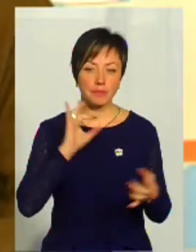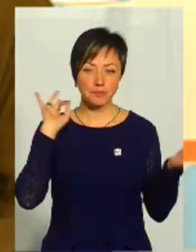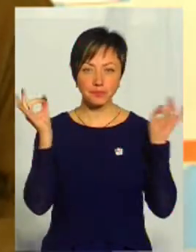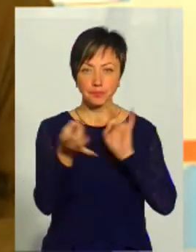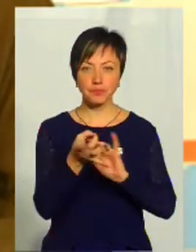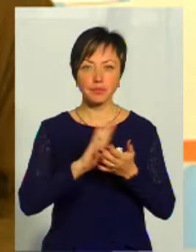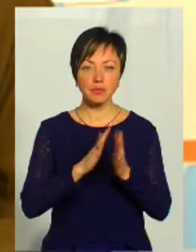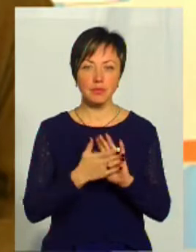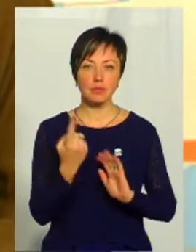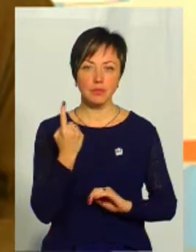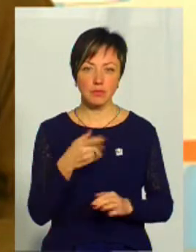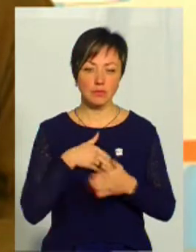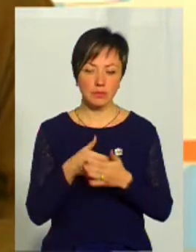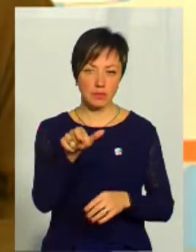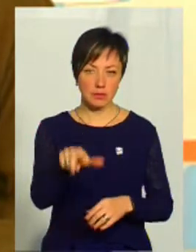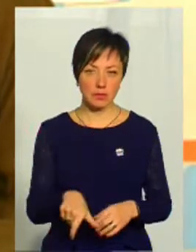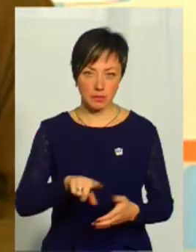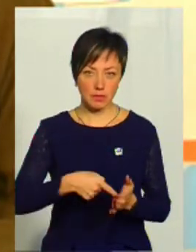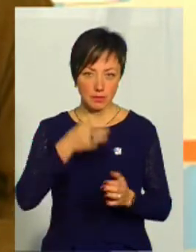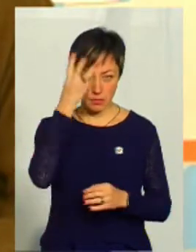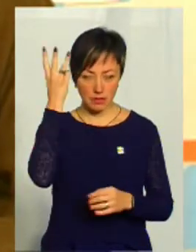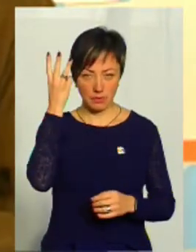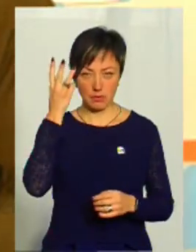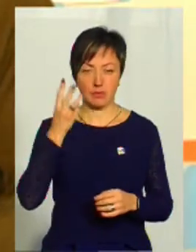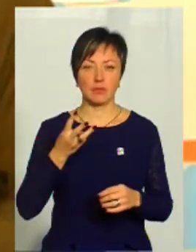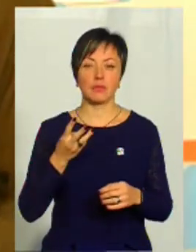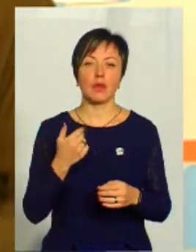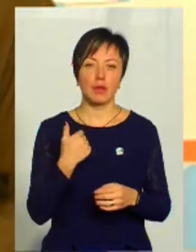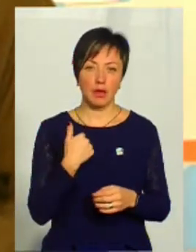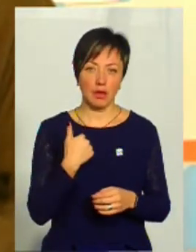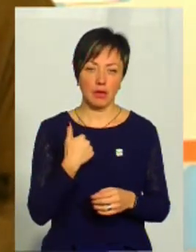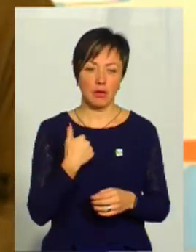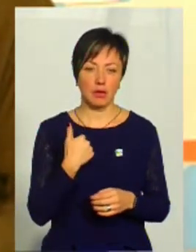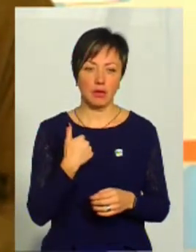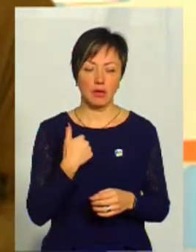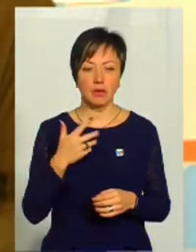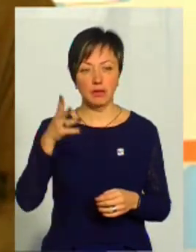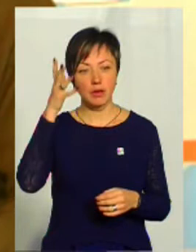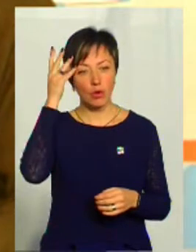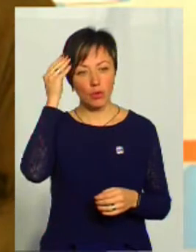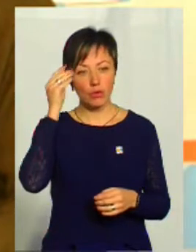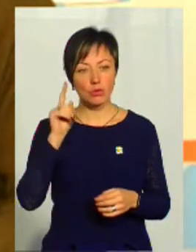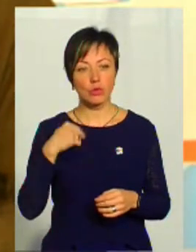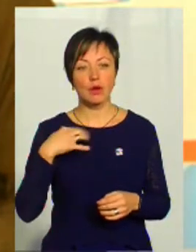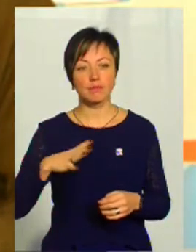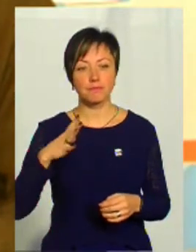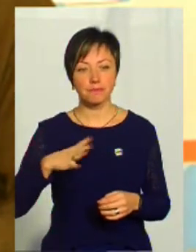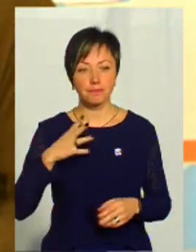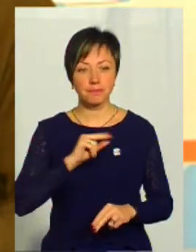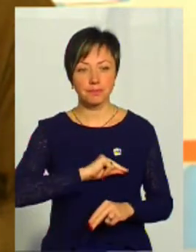резонансна ситуація ще з одним громадським активістом в місті Хмельницькому. І я, враховуючи, що працювала з